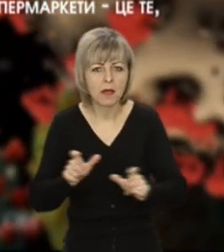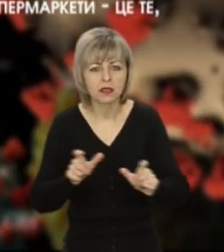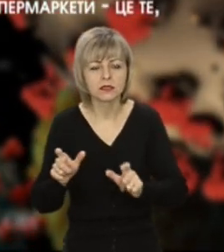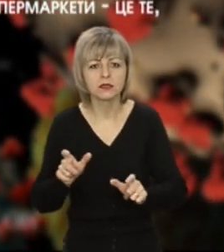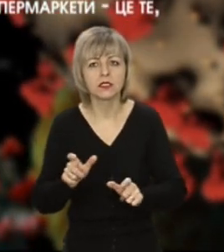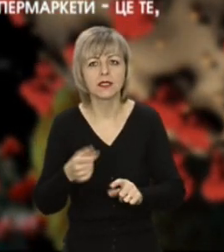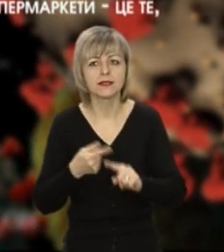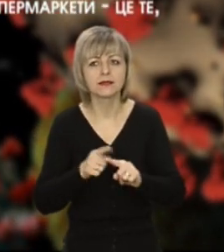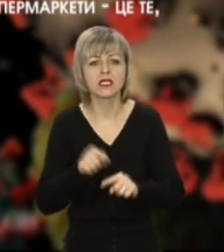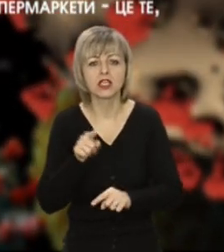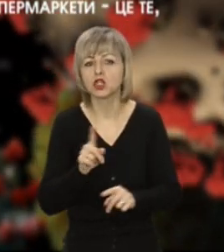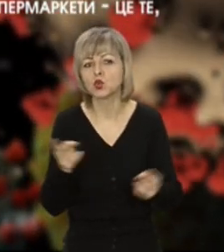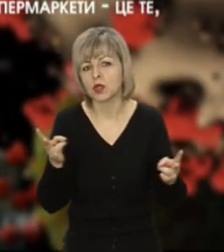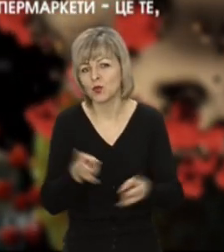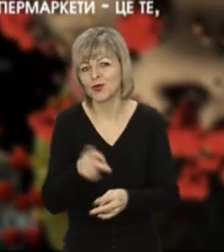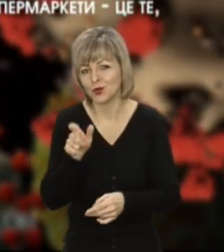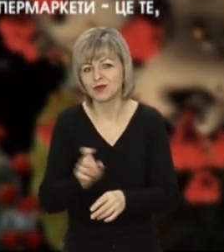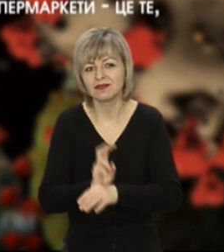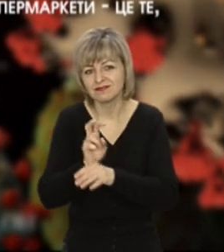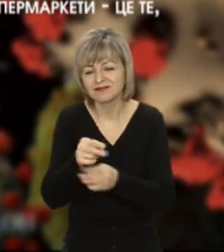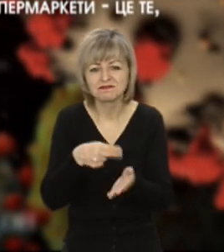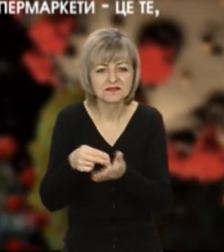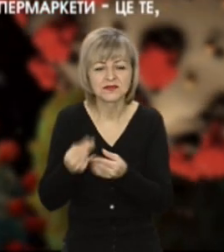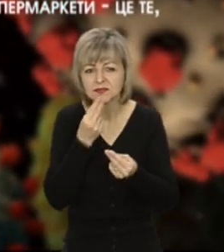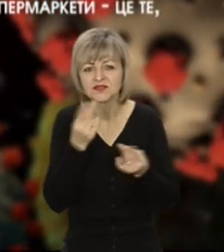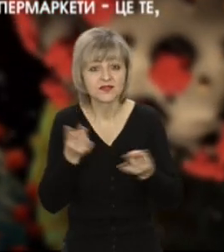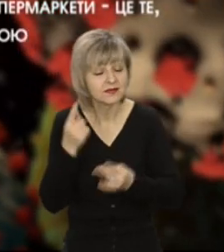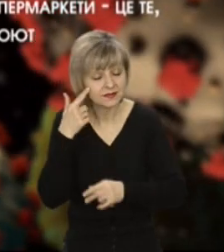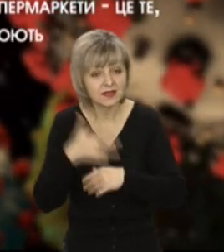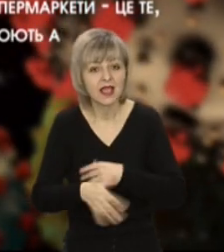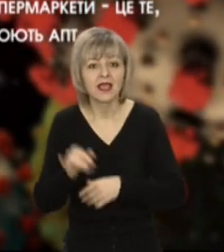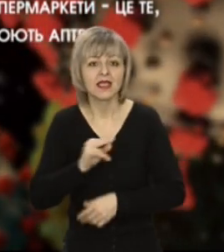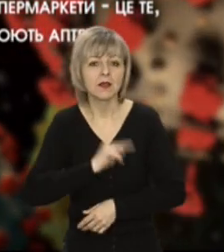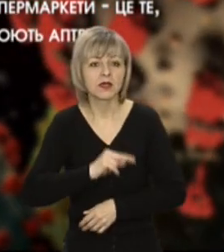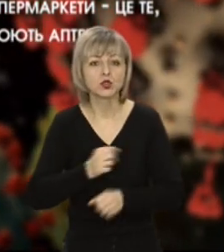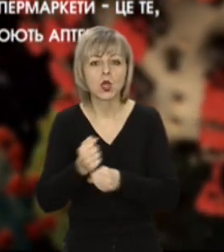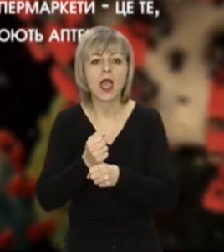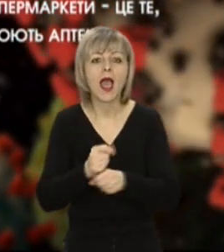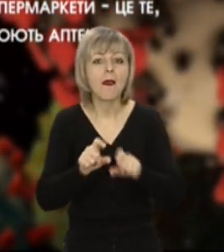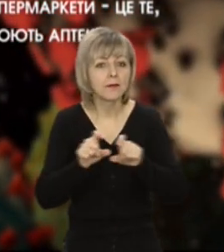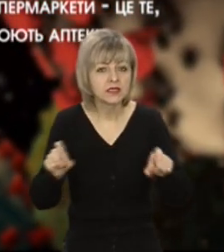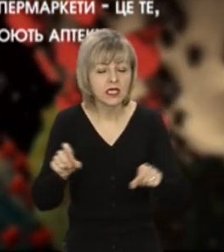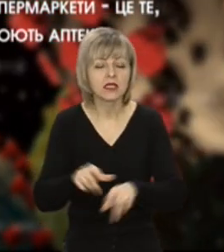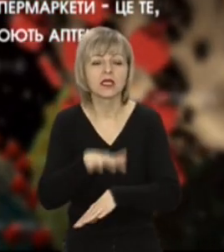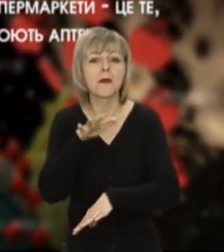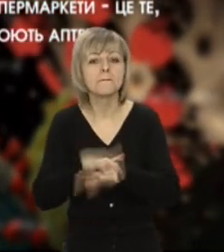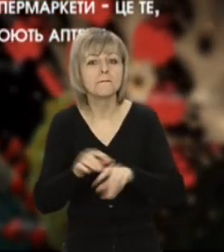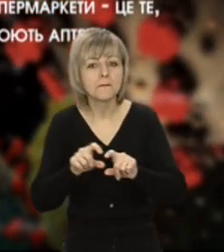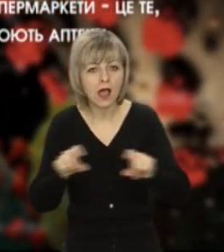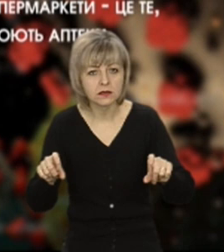це те, що необхідно людині для базових потреб. Працюють аптеки, працюють банки.